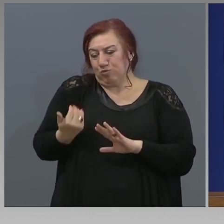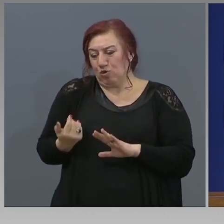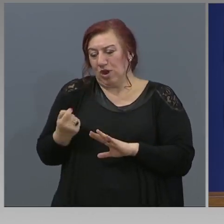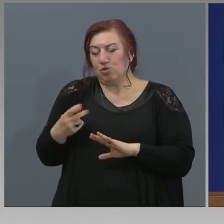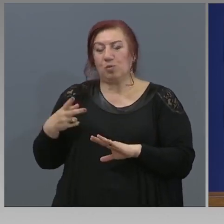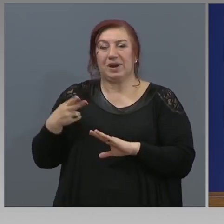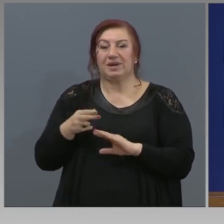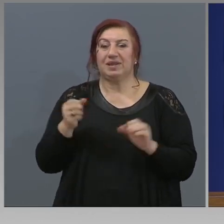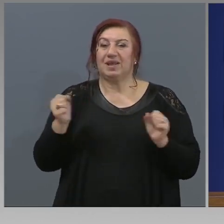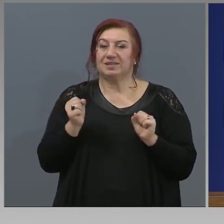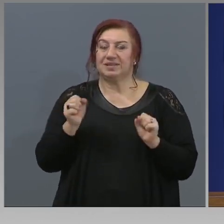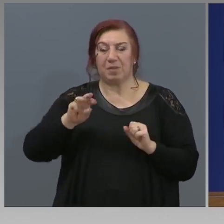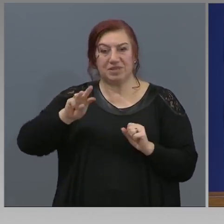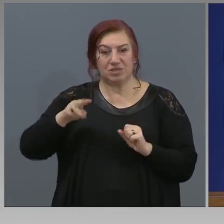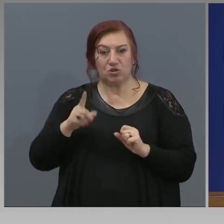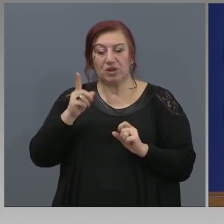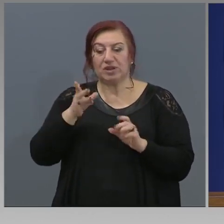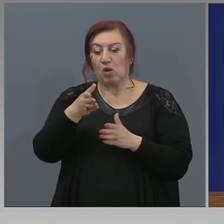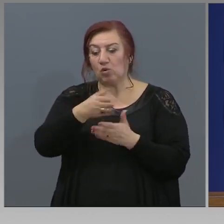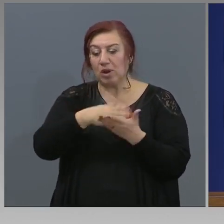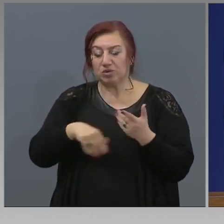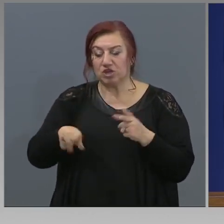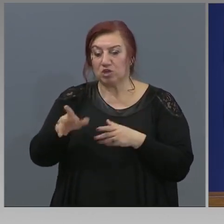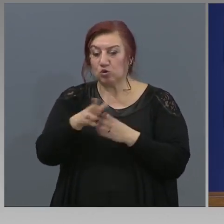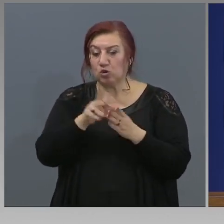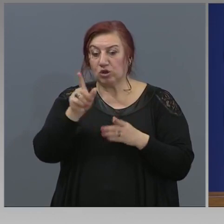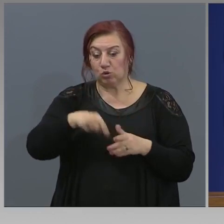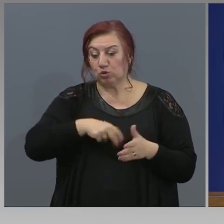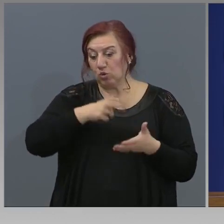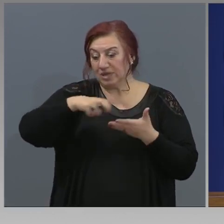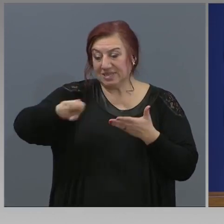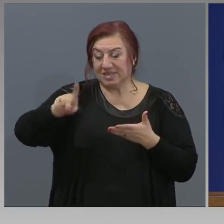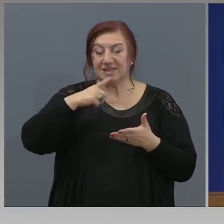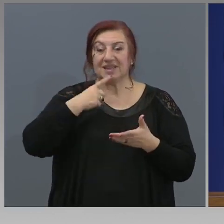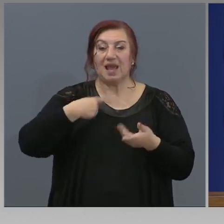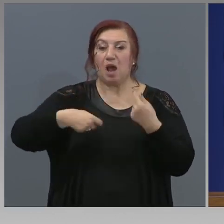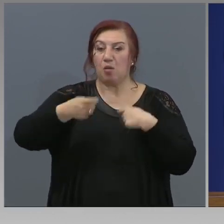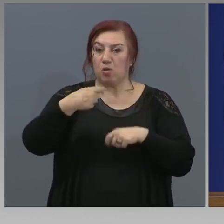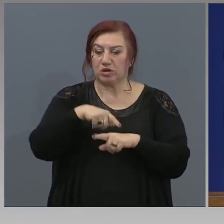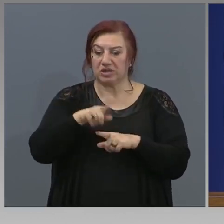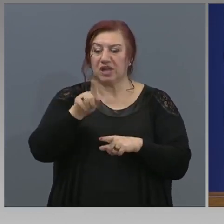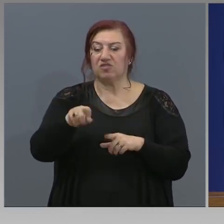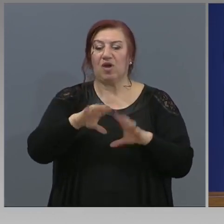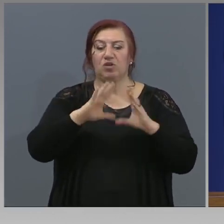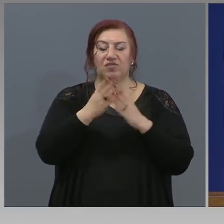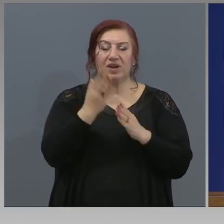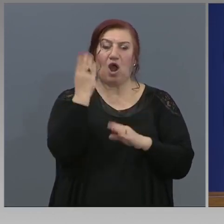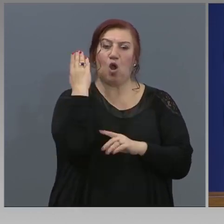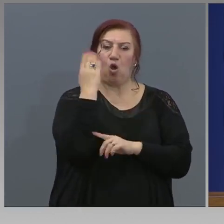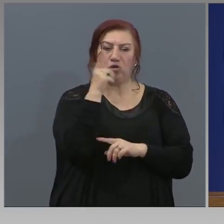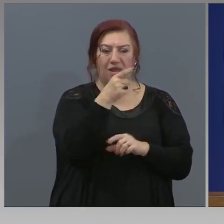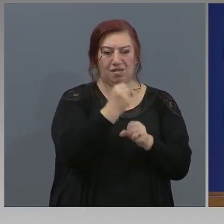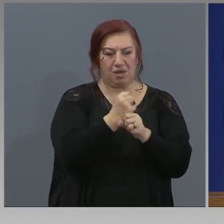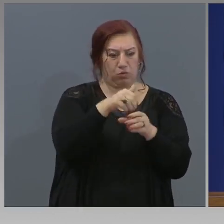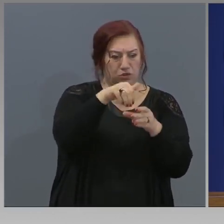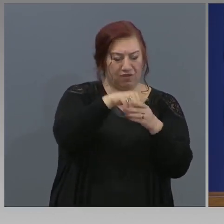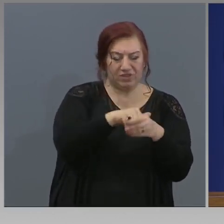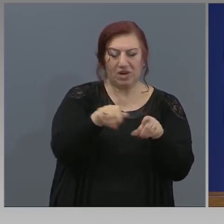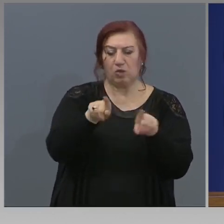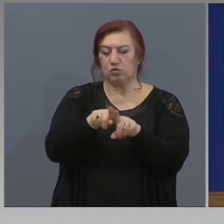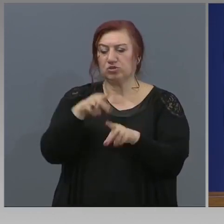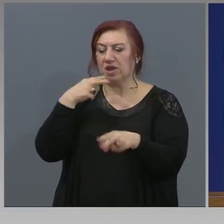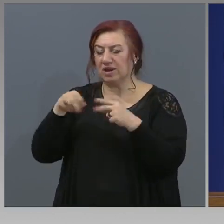че една голяма част от хората, които в момента излизат на борсата, това са хора от сферата на хотелиерството и на ресторантьорството и хората от